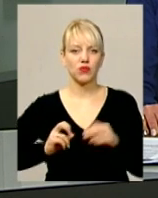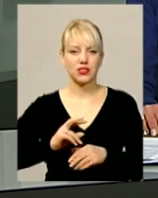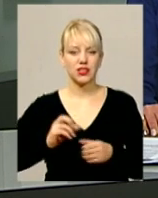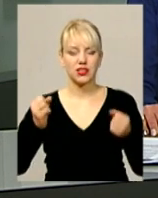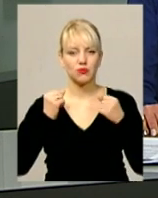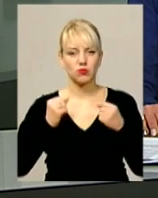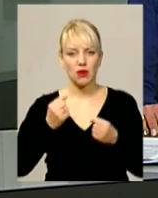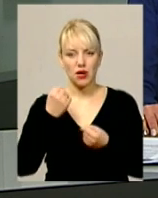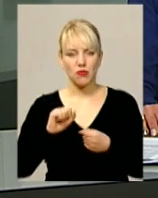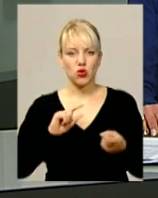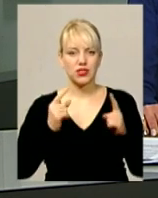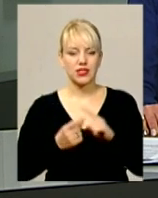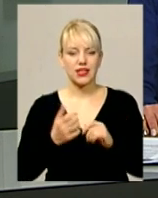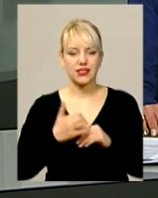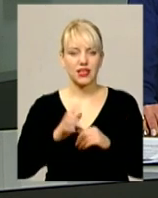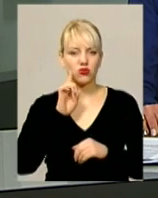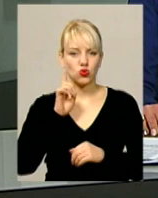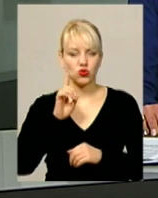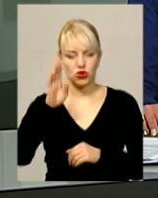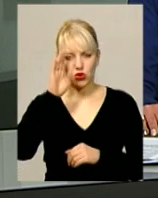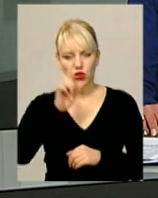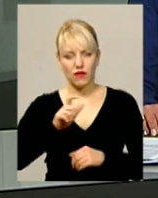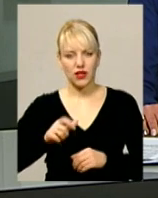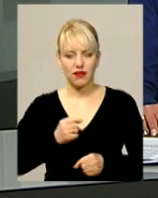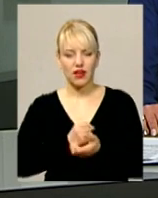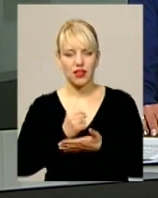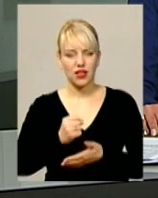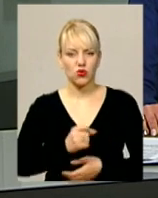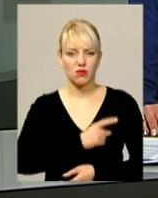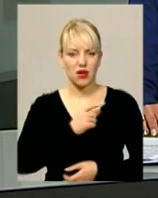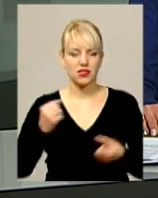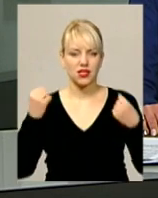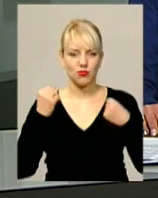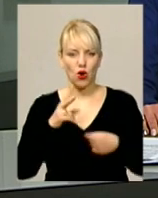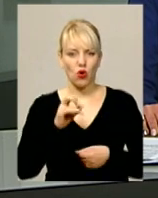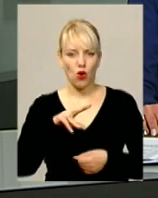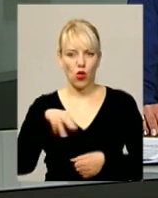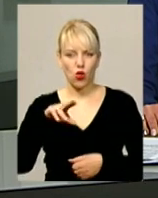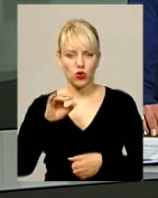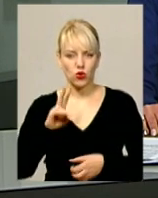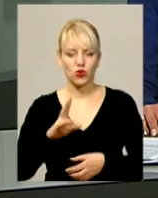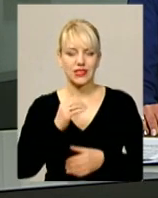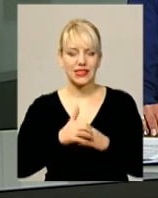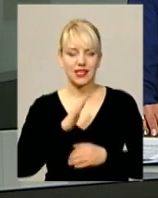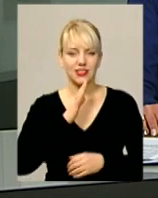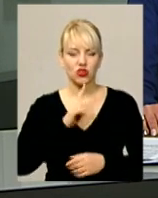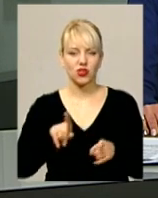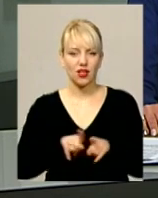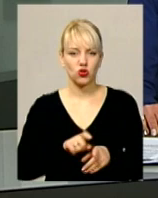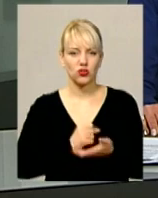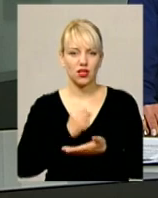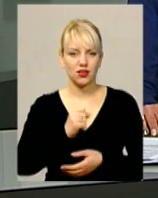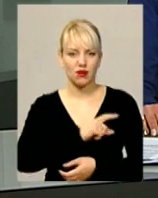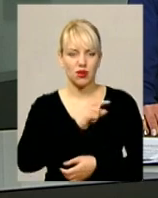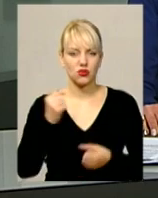А переможцями стали серед юніорів та чоловіків кандидат в майстри спорту Дмитро Голоднюк серед жінок, також кандидатка в майстри спорту